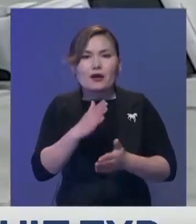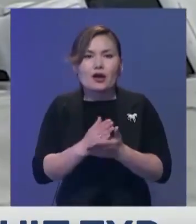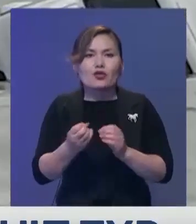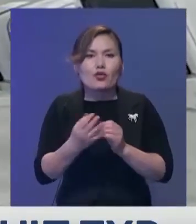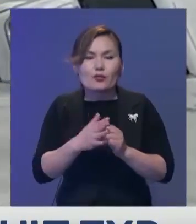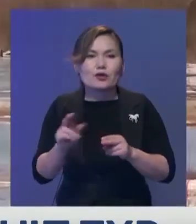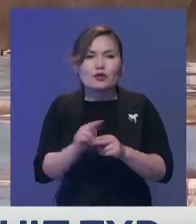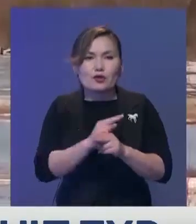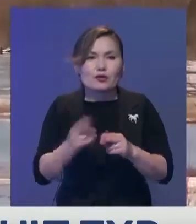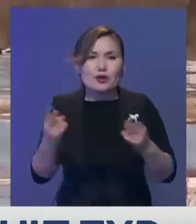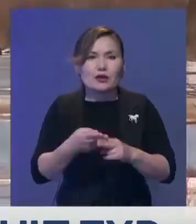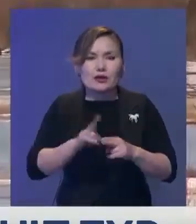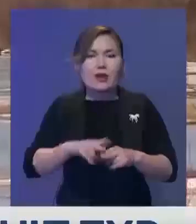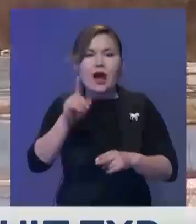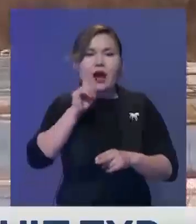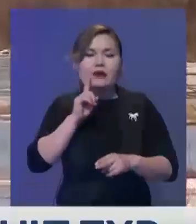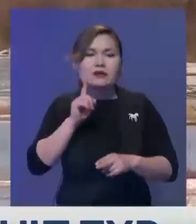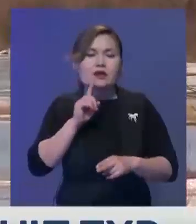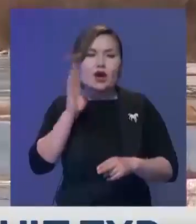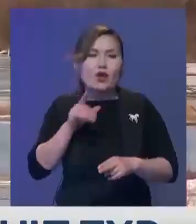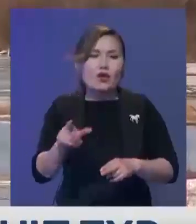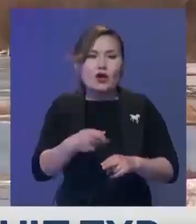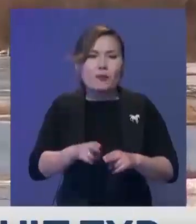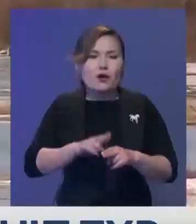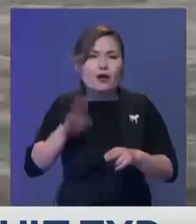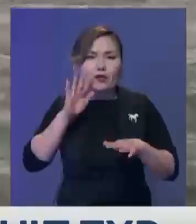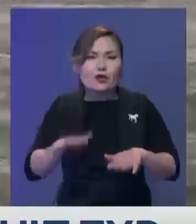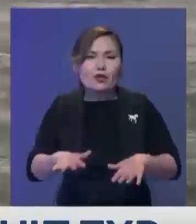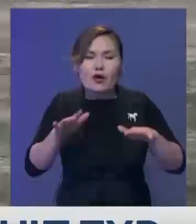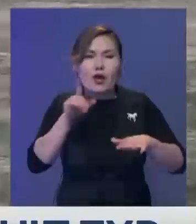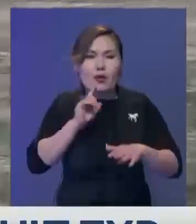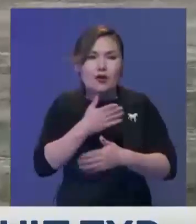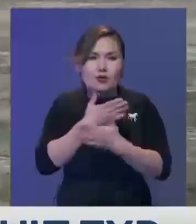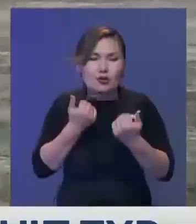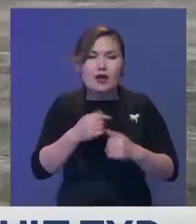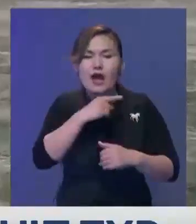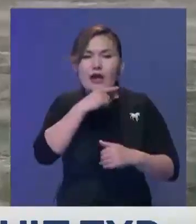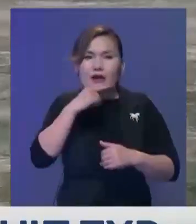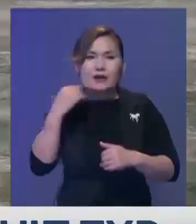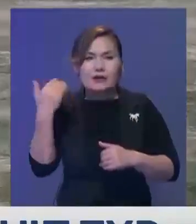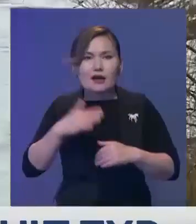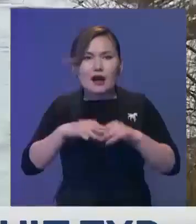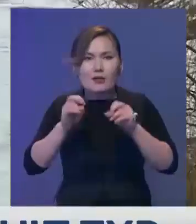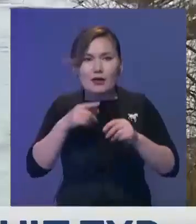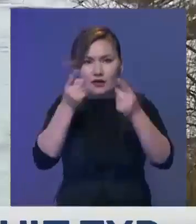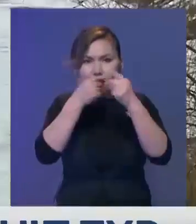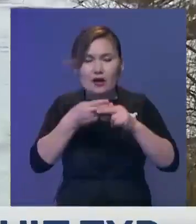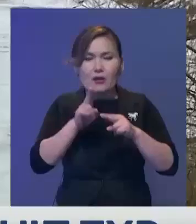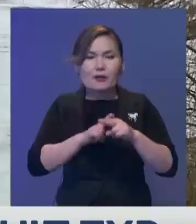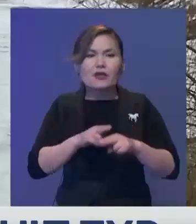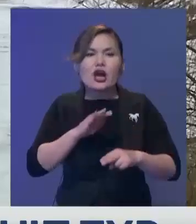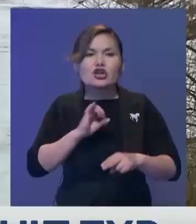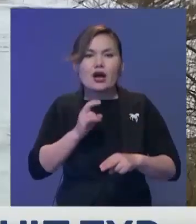-сі жүндеуді қажетеді. Әзірге өзендерде судың арнасынан асыу байқалмайды. Алайда ресейлік мамандардың болжамынша